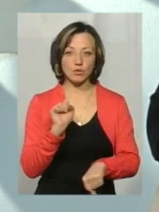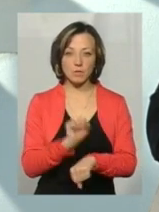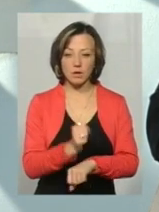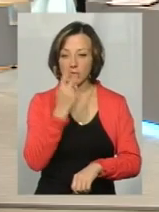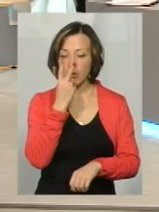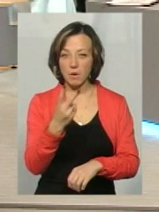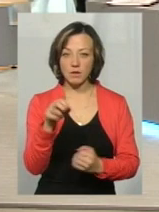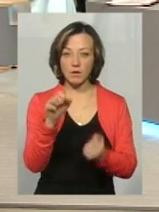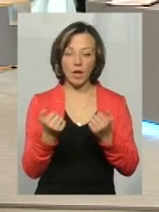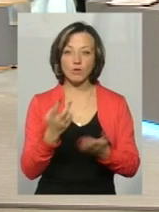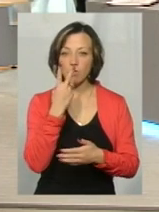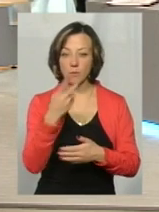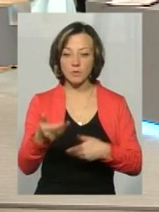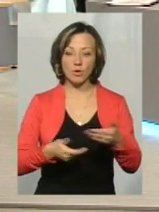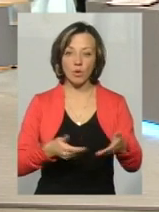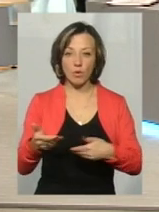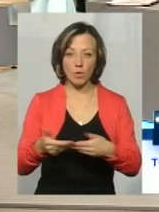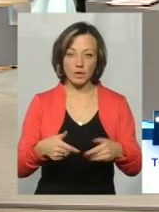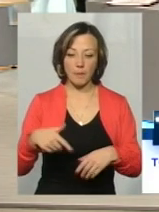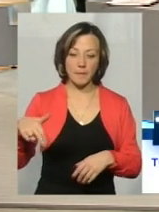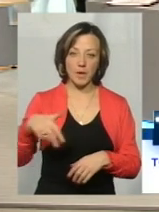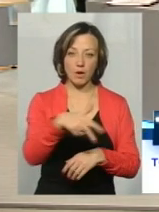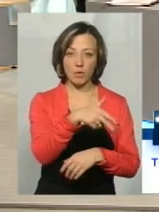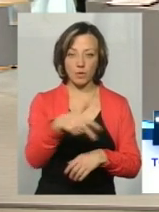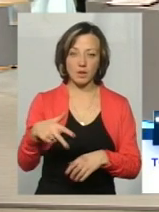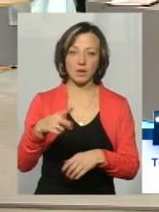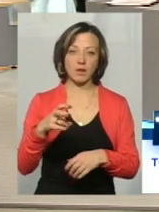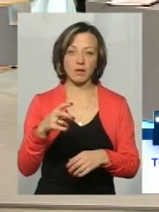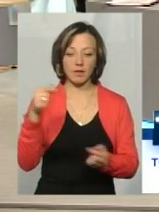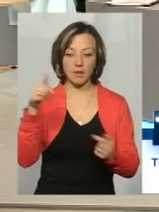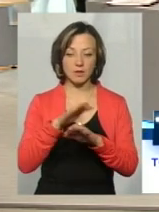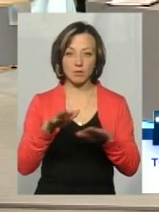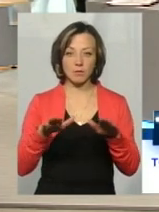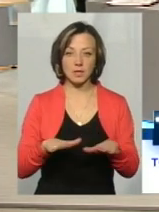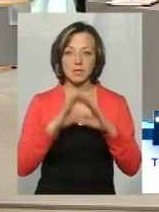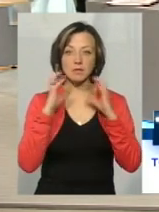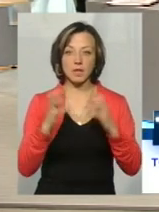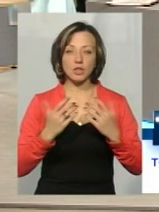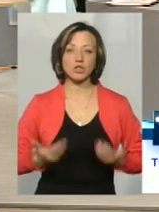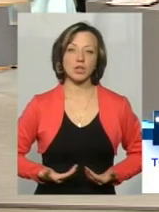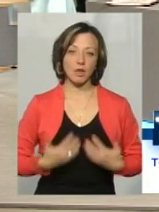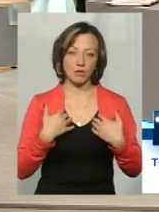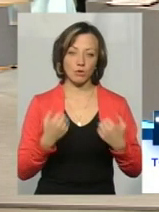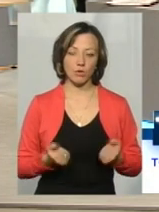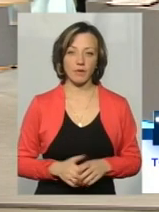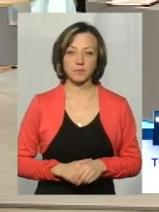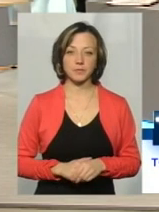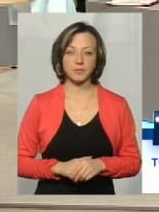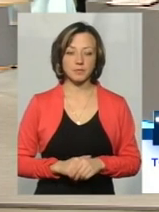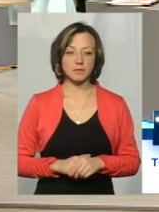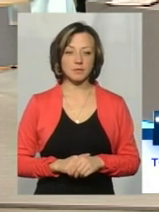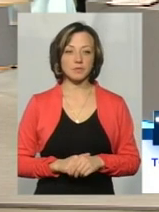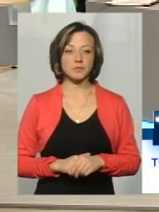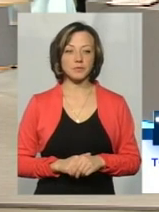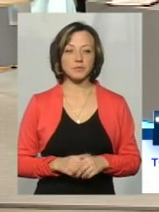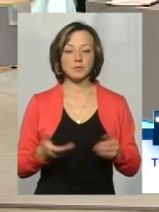побачити пішохода, які проходять, пророжують частину на столовому місці. Тобто, тим самим зберігти йому життя та здоров'я. Ми